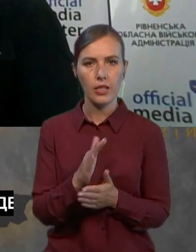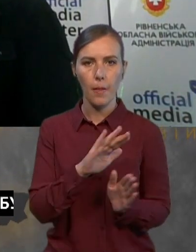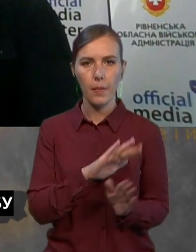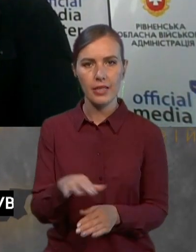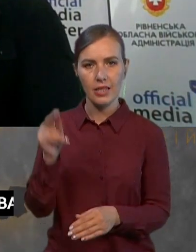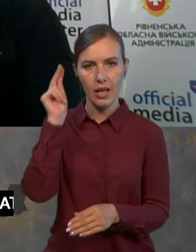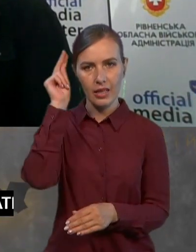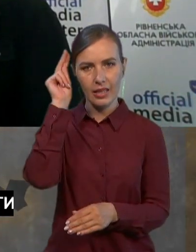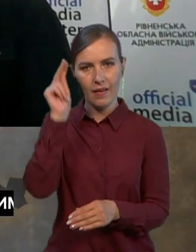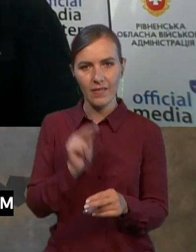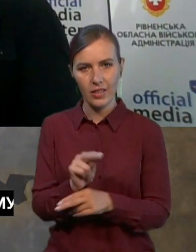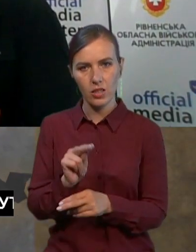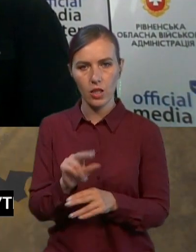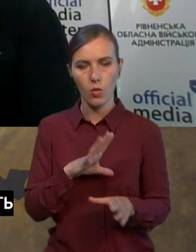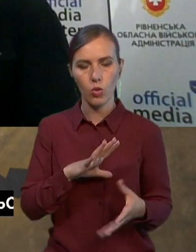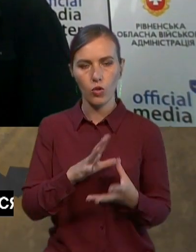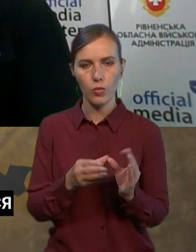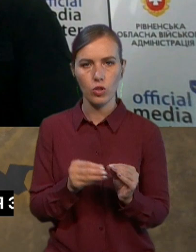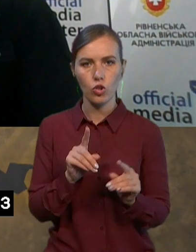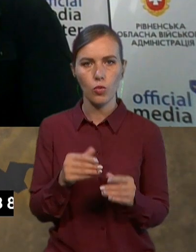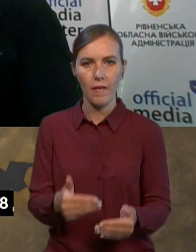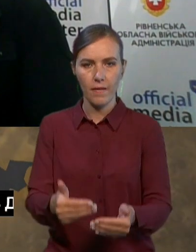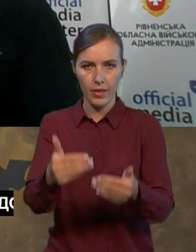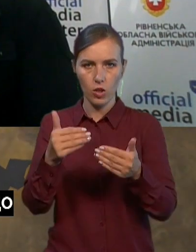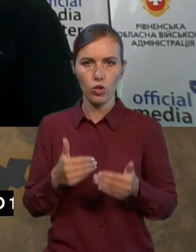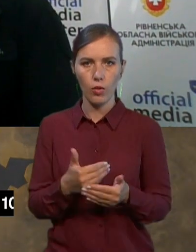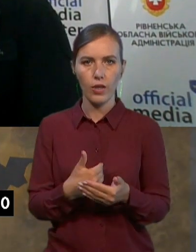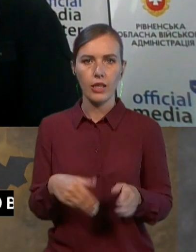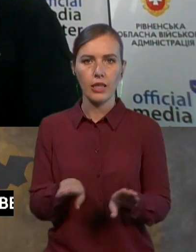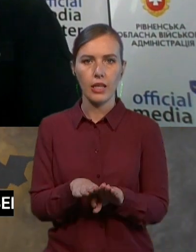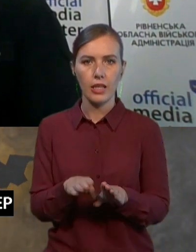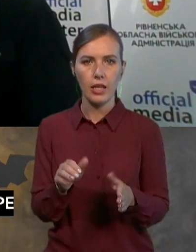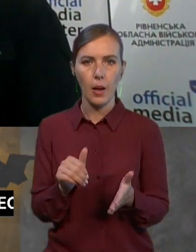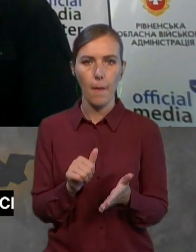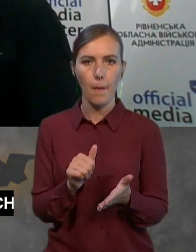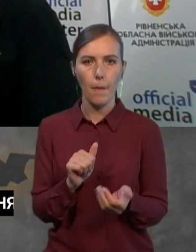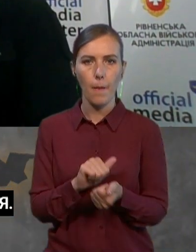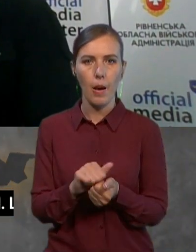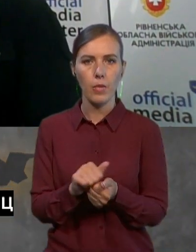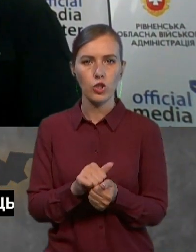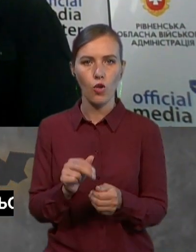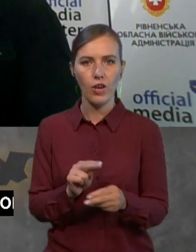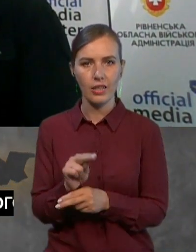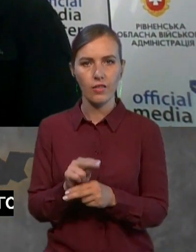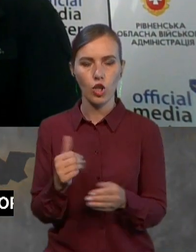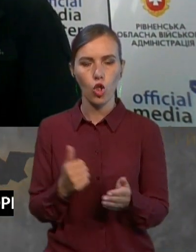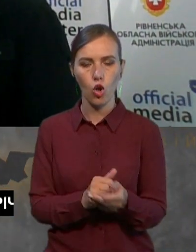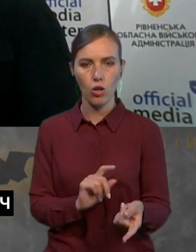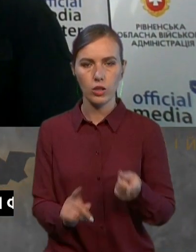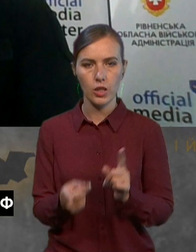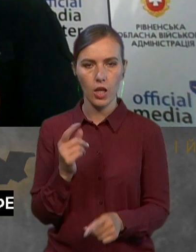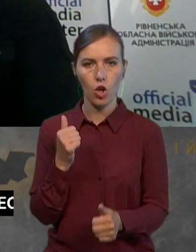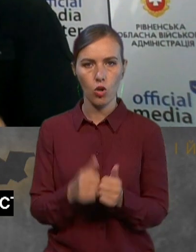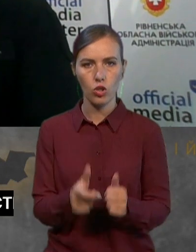які були на підсумку, про те, що ми відходимо від таких паперових навчань до реальних. Кожна людина має